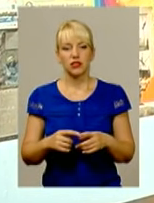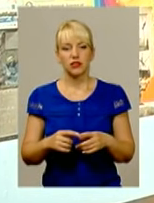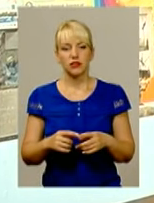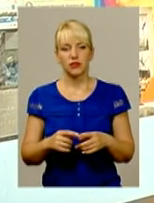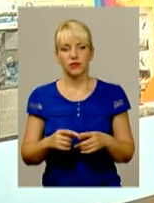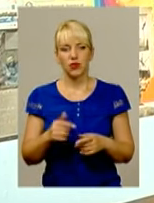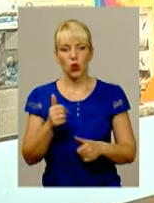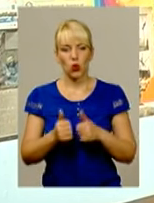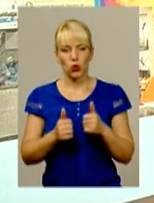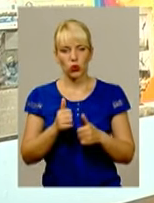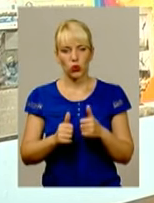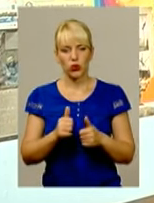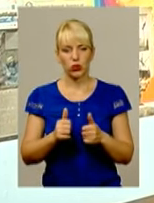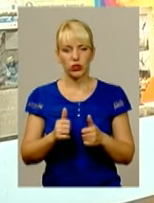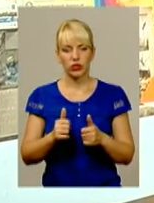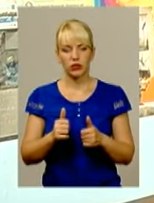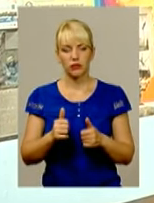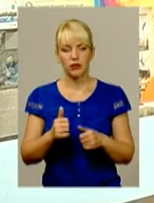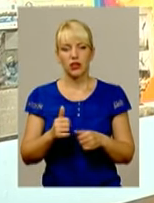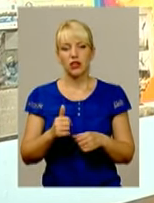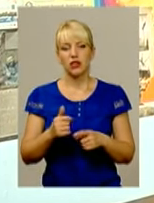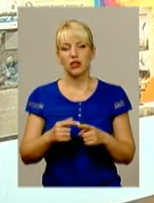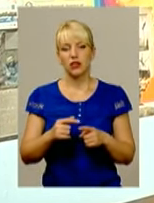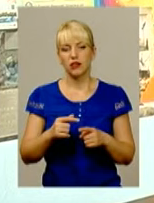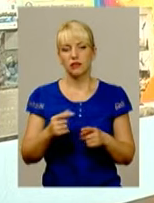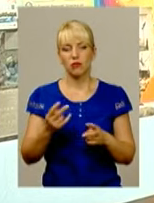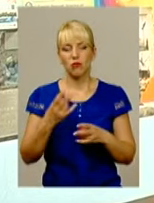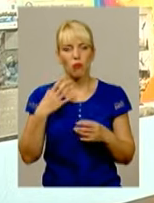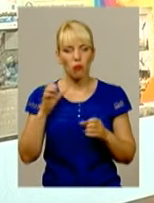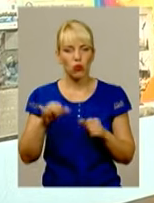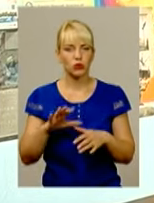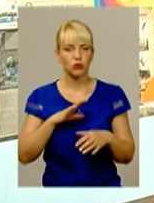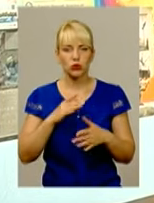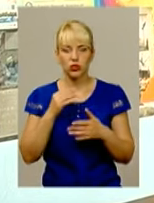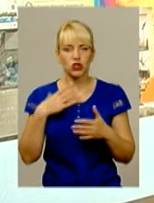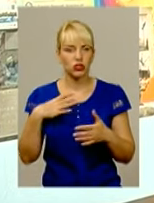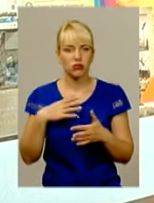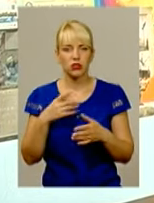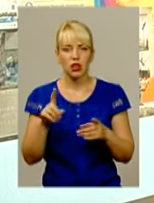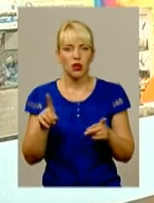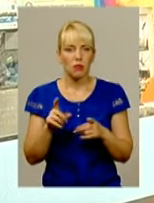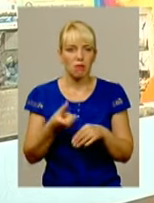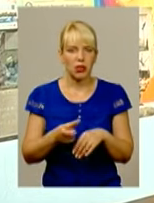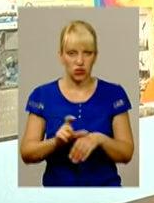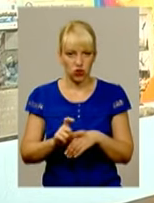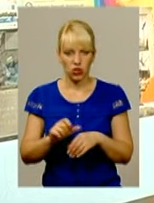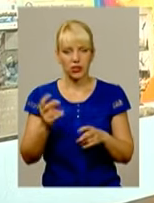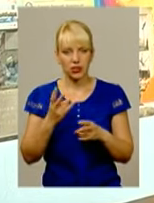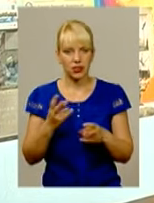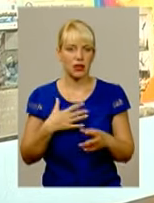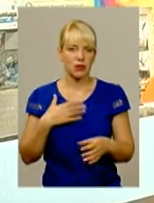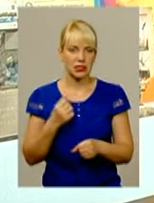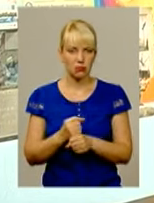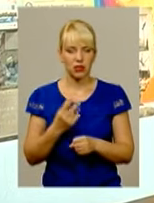конкуренток до останньої спроби можна очікувати будь-що. Тобто кожен можна зібратися і показати високий достойний